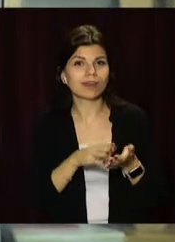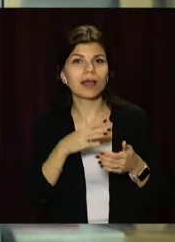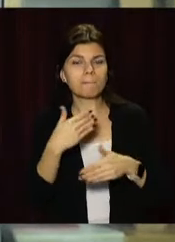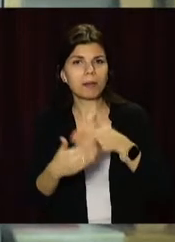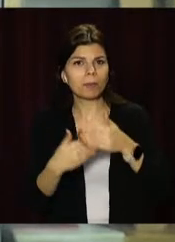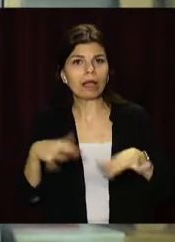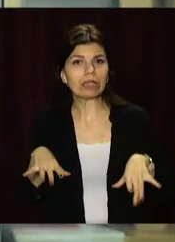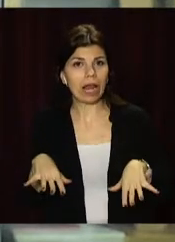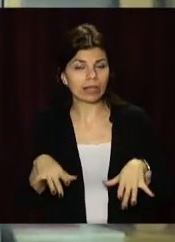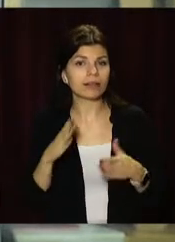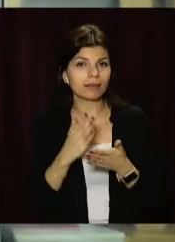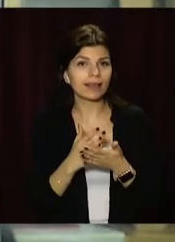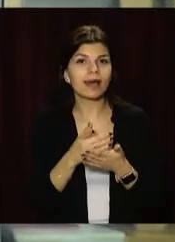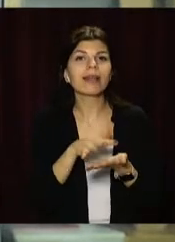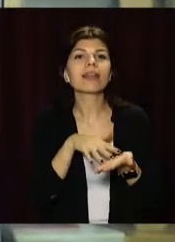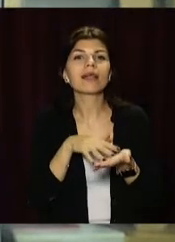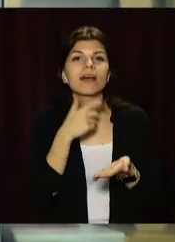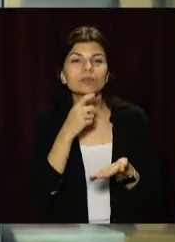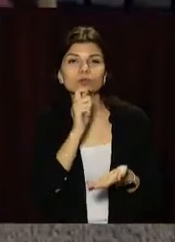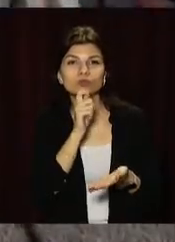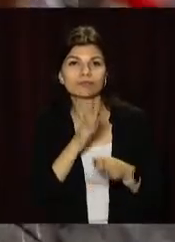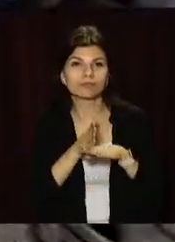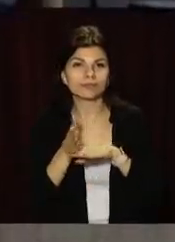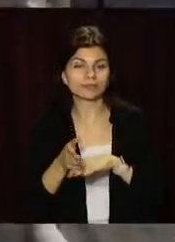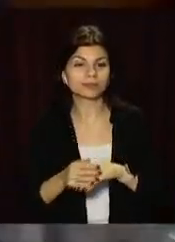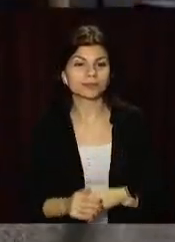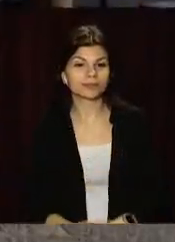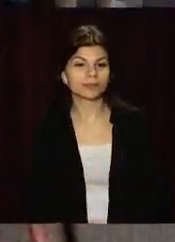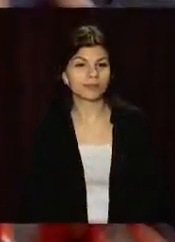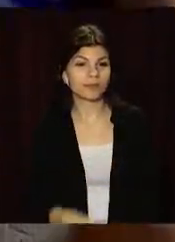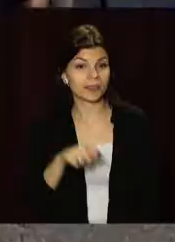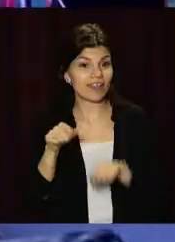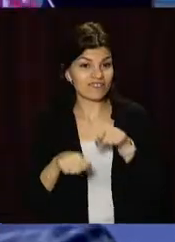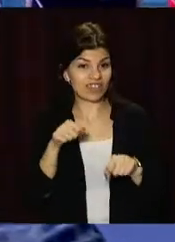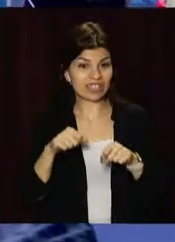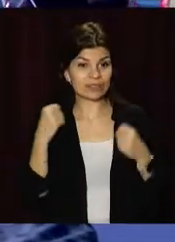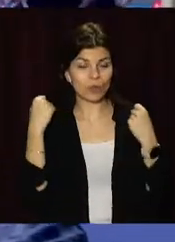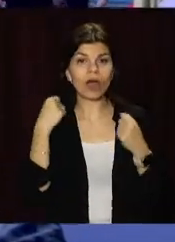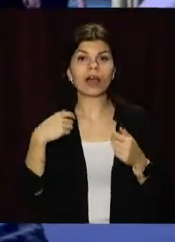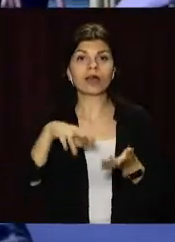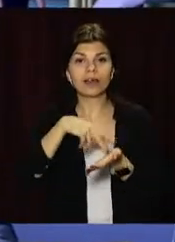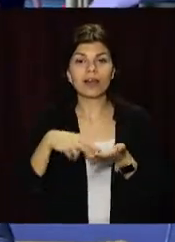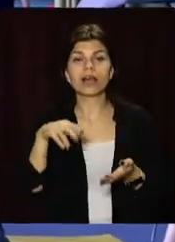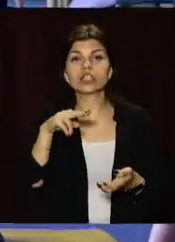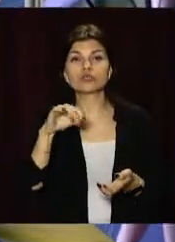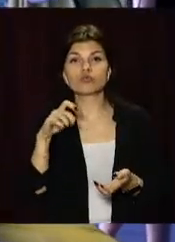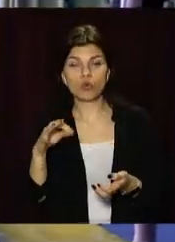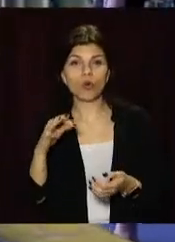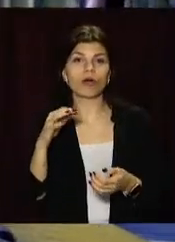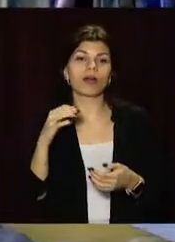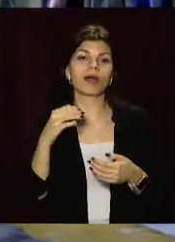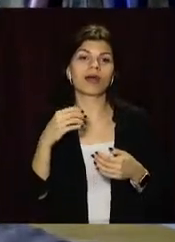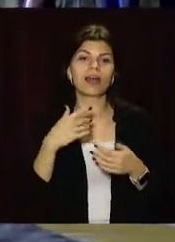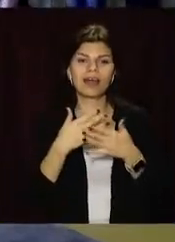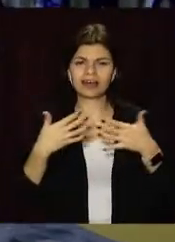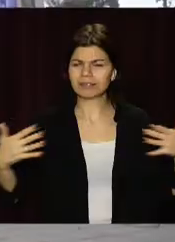тренерів. Деталі у наступному сюжеті. Велосипедний спорт, гімнастика, дзюдо, акробатика та стрибки на